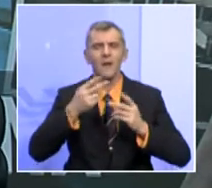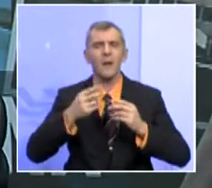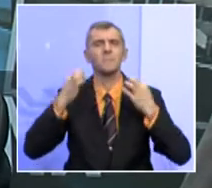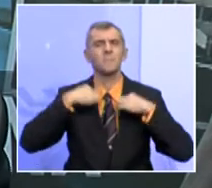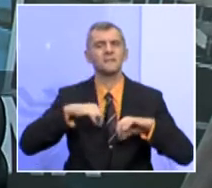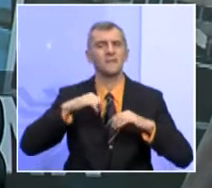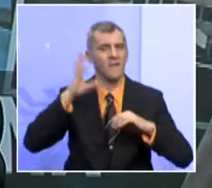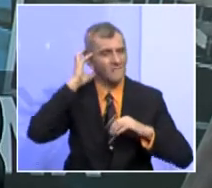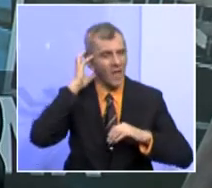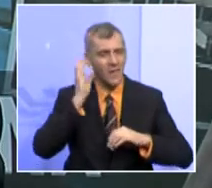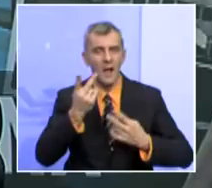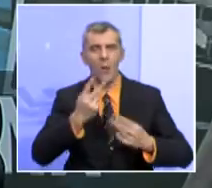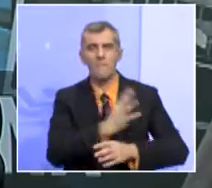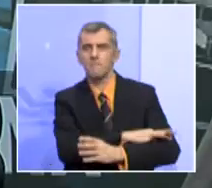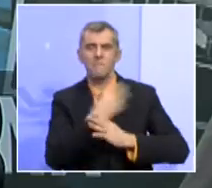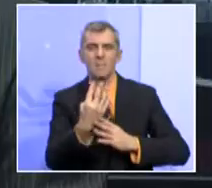mandatar. Nije on mandatar?